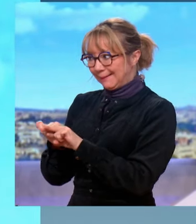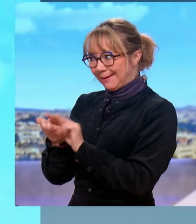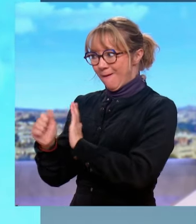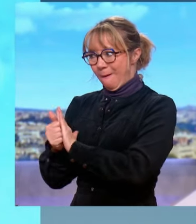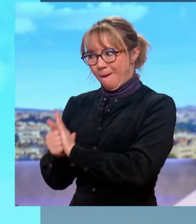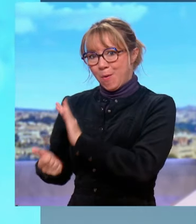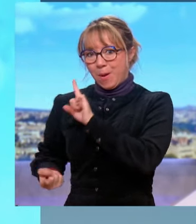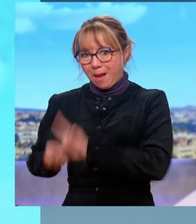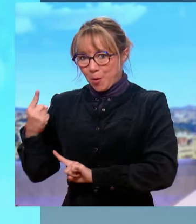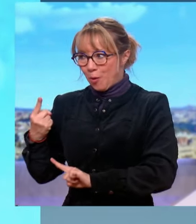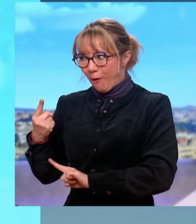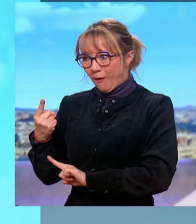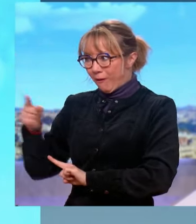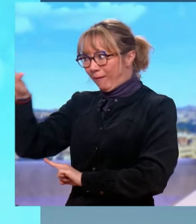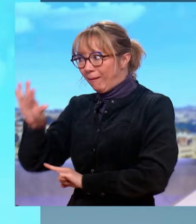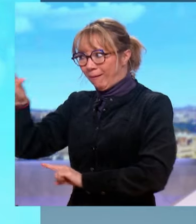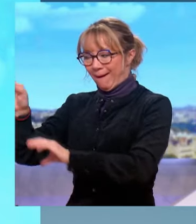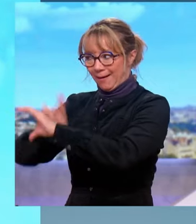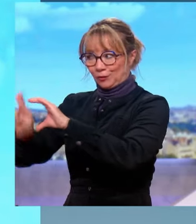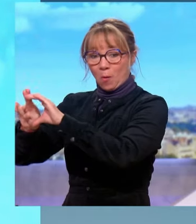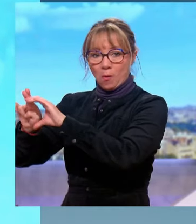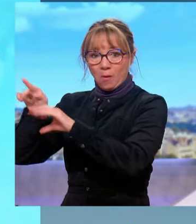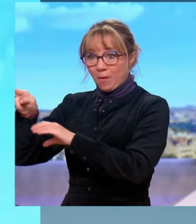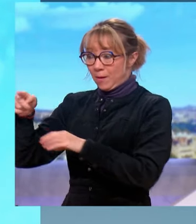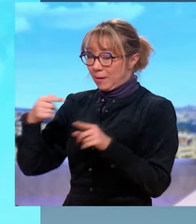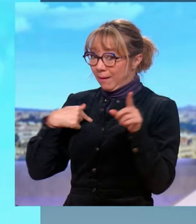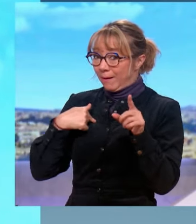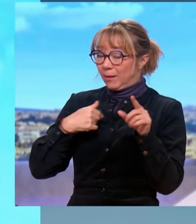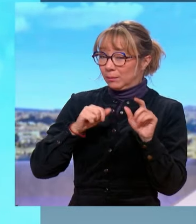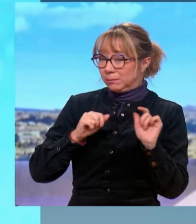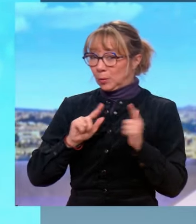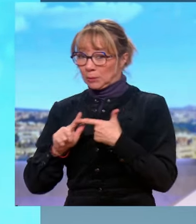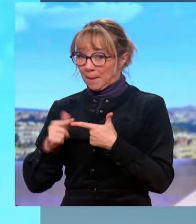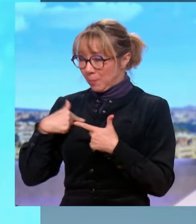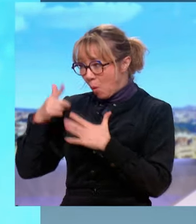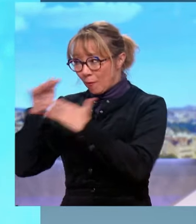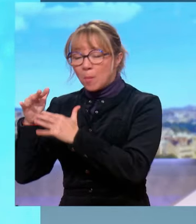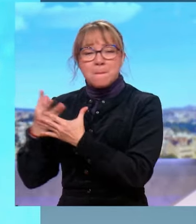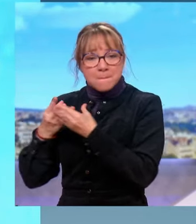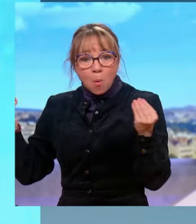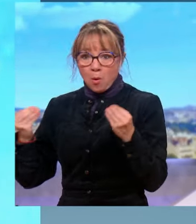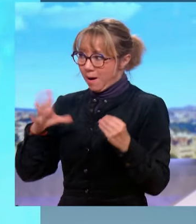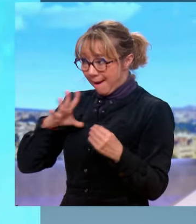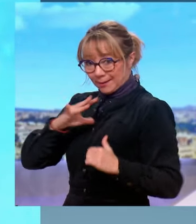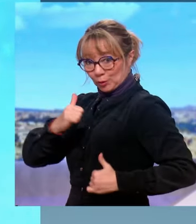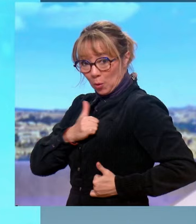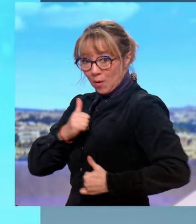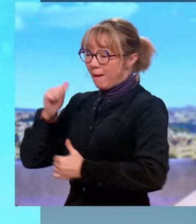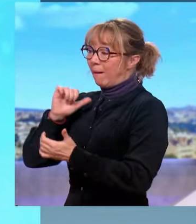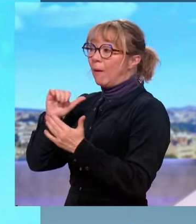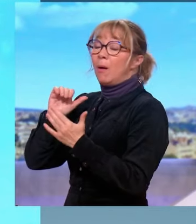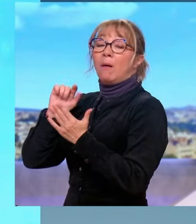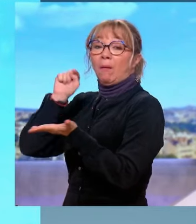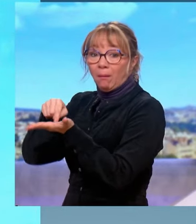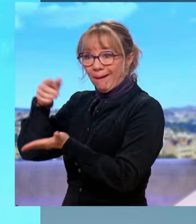C'est le pays, après les États-Unis, qui a le plus d'influence au Proche-Orient. Nous avons des soldats au Liban à travers la Finule. Nous avons des soldats en Irak. Nous sommes